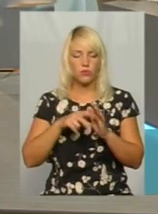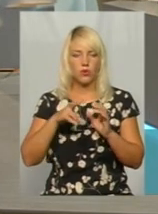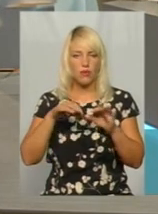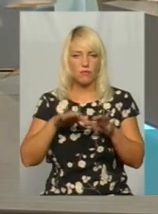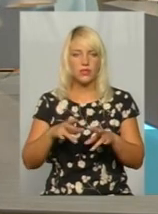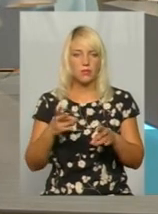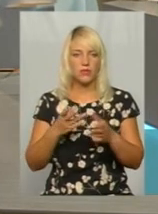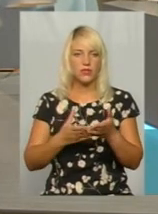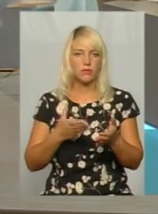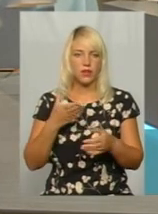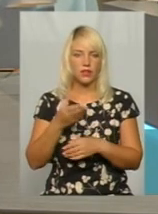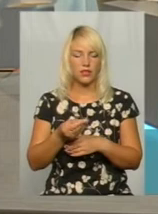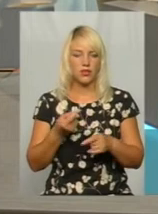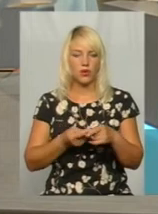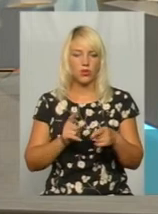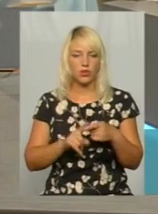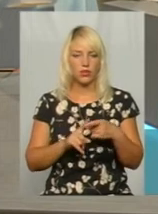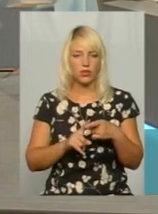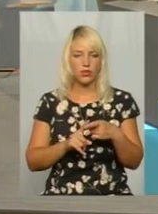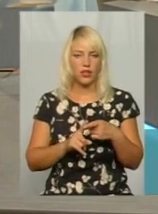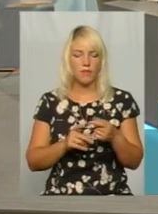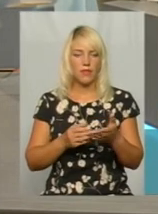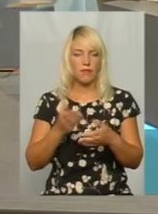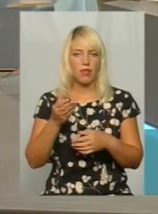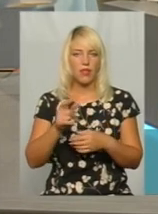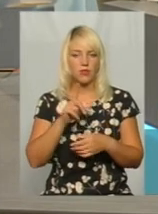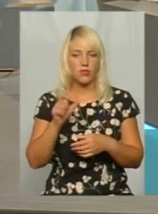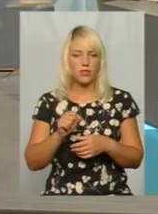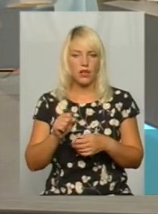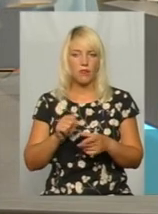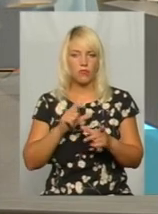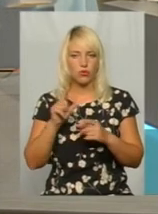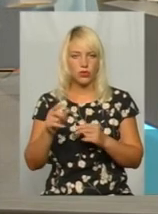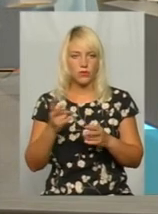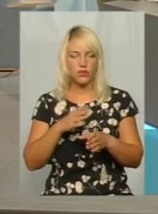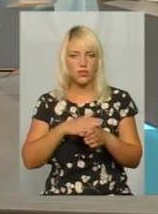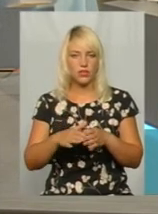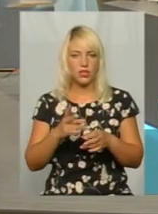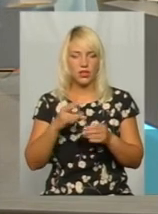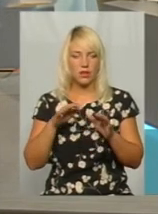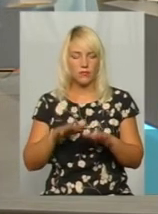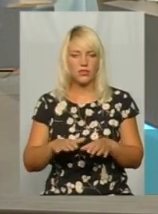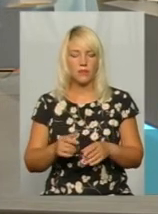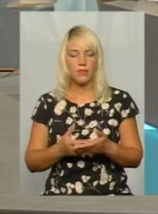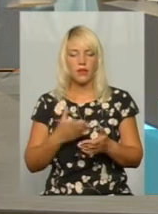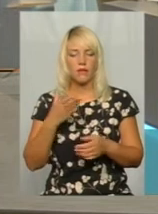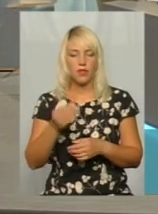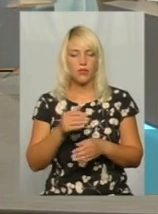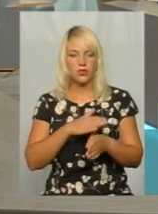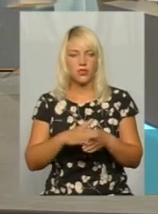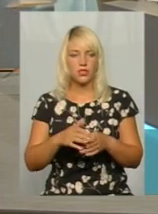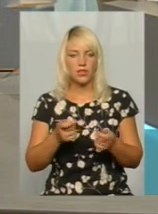сплатити, ту плату за проїзд дійснити на місці? Ні, плату здійснює перевізник,